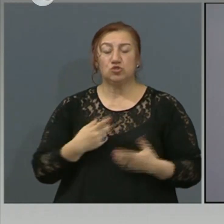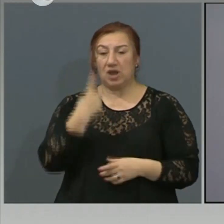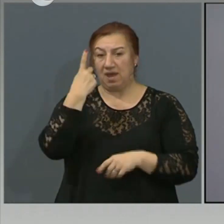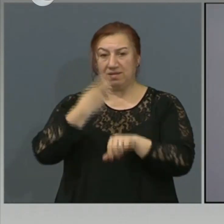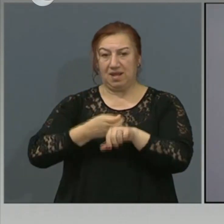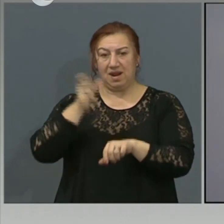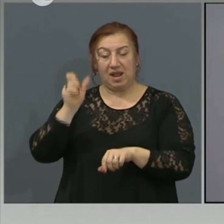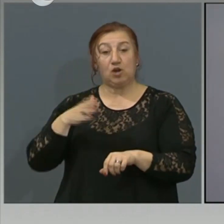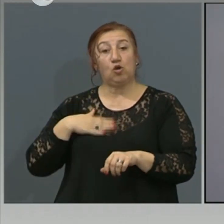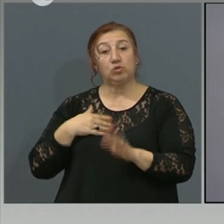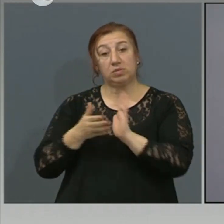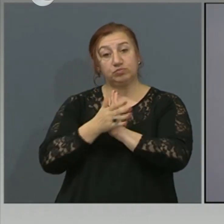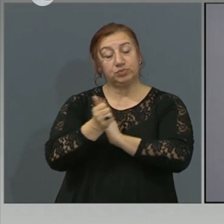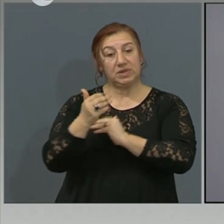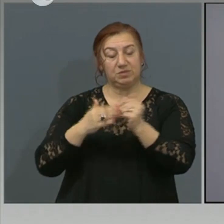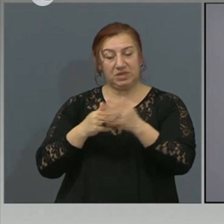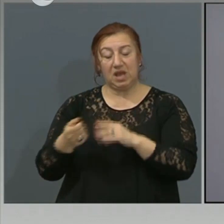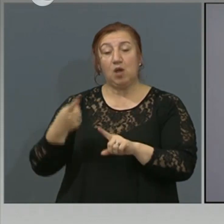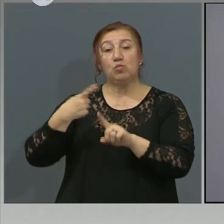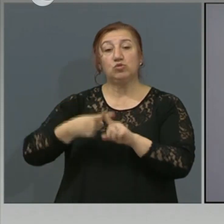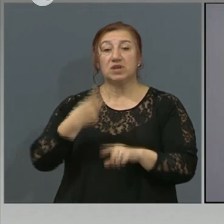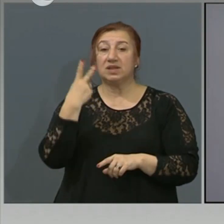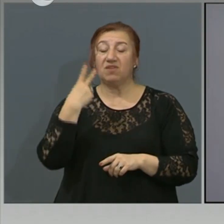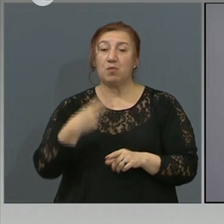специалност и двама молекулярни биолози.